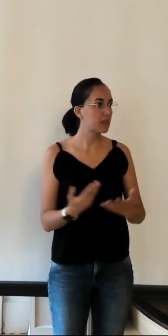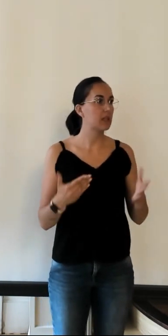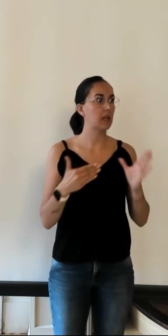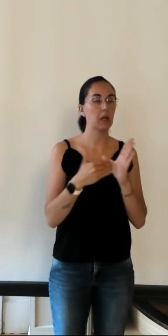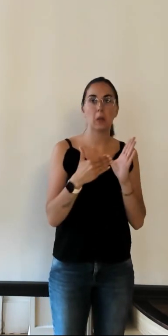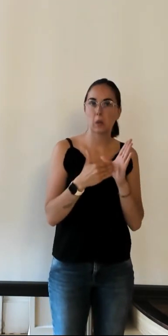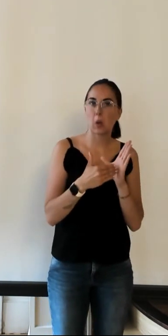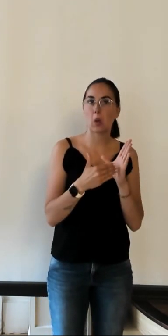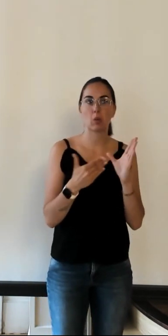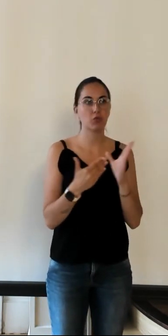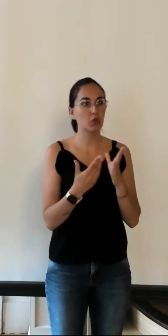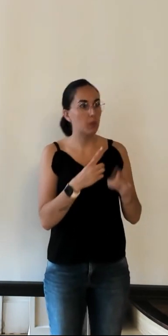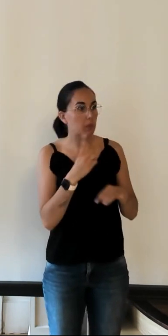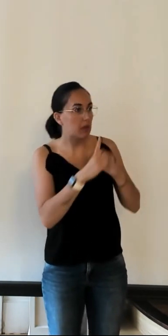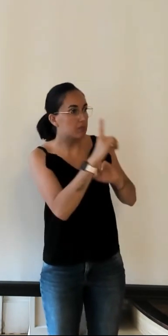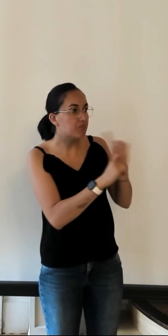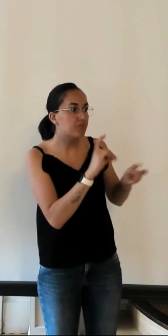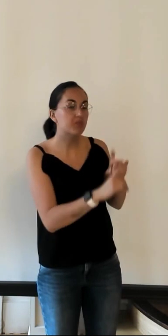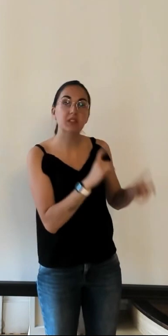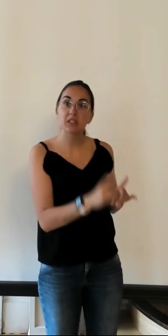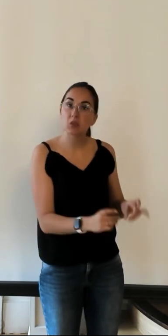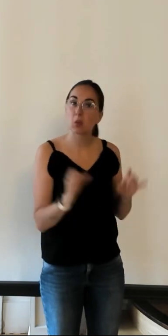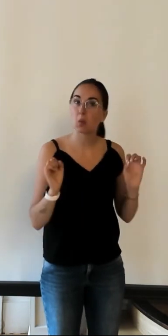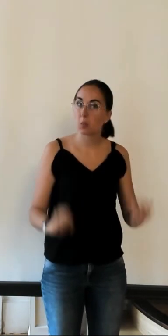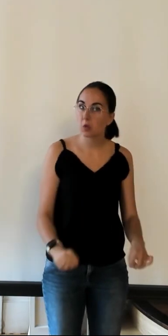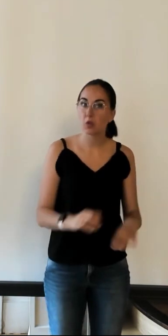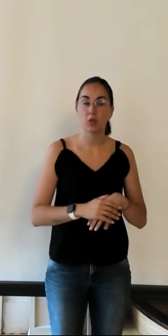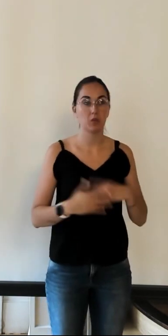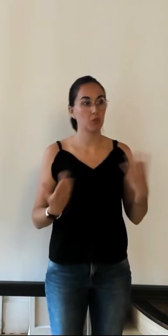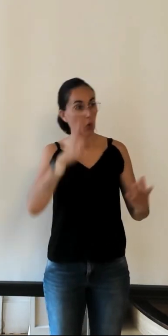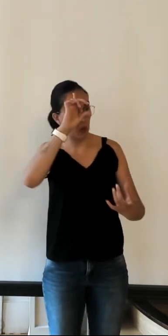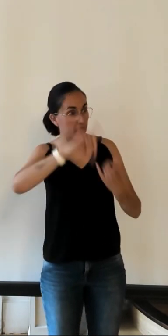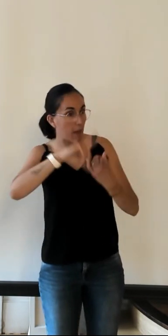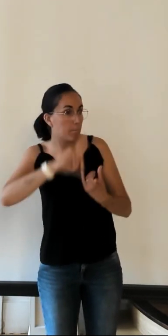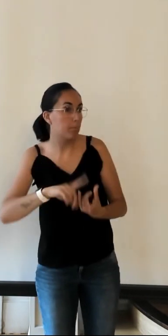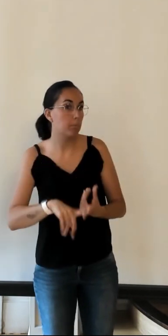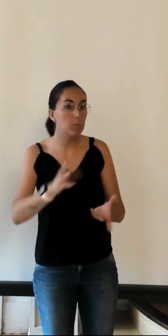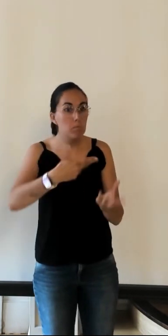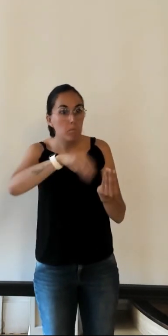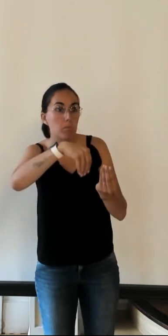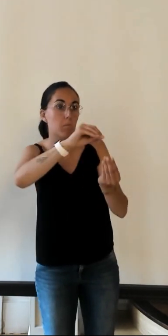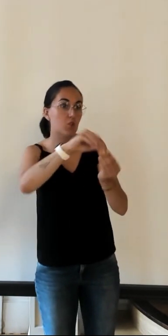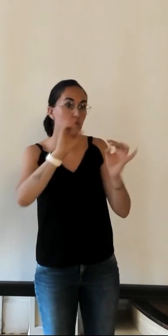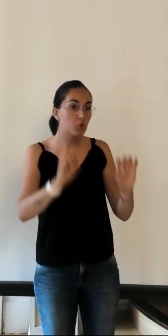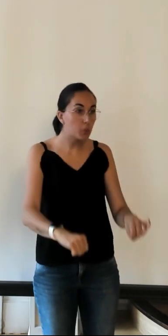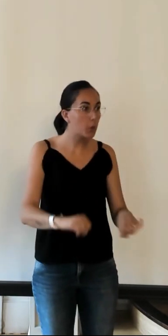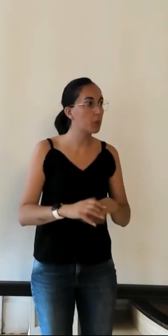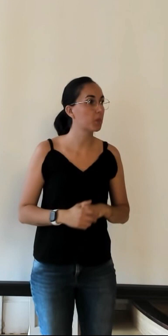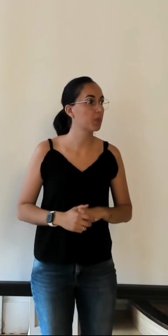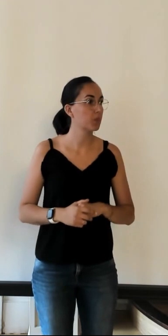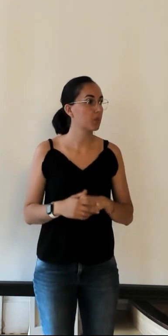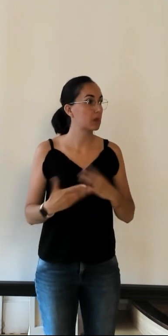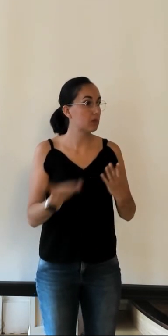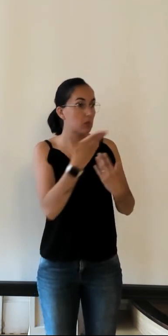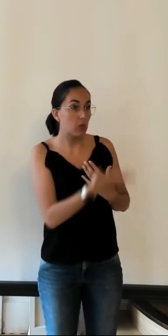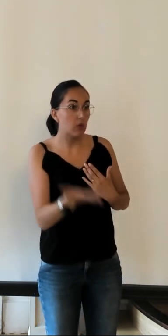pour poser quelques questions pour des sujets complémentaires si vous avez des éléments vous